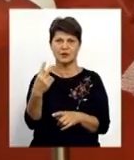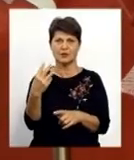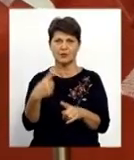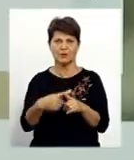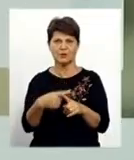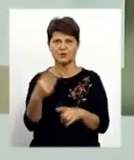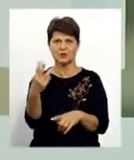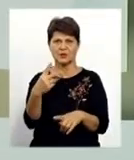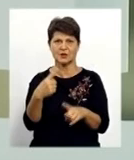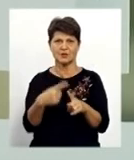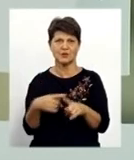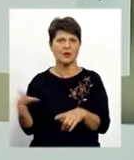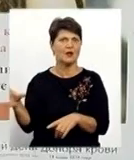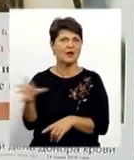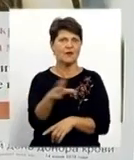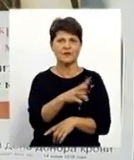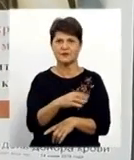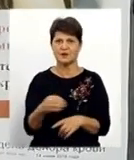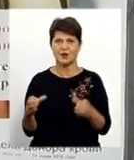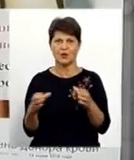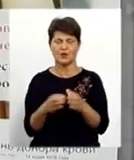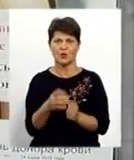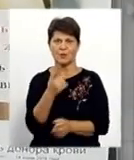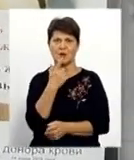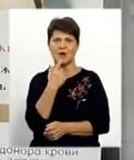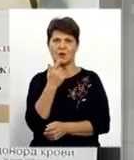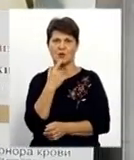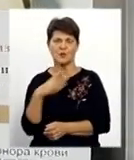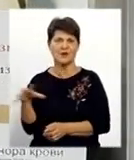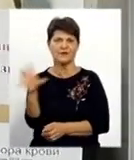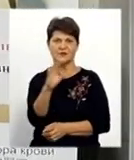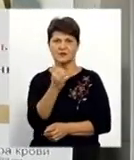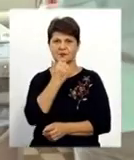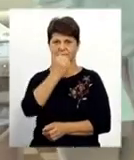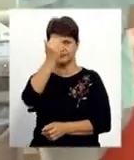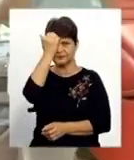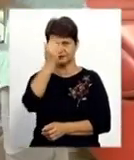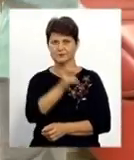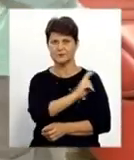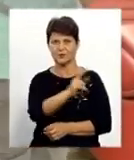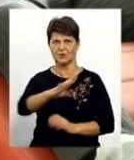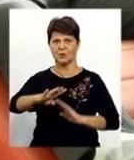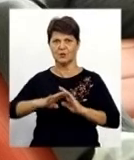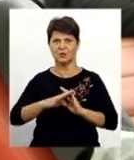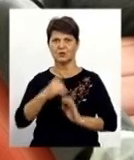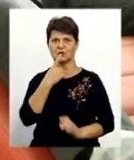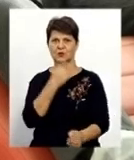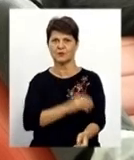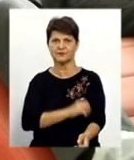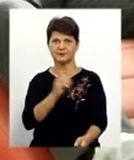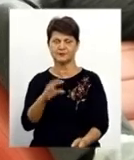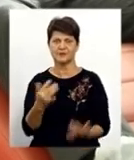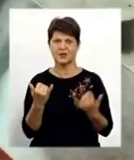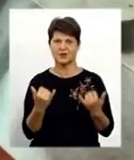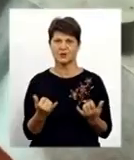Тобто фактично всі групи крові. Тому ми будемо вдячні всім громадянам Вінниці, хто прийде і стане донором. Цього дня,